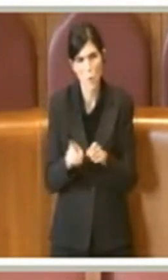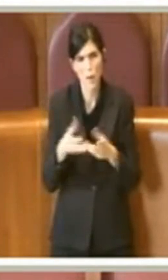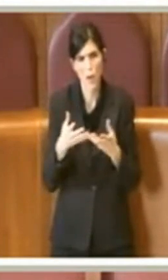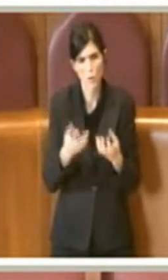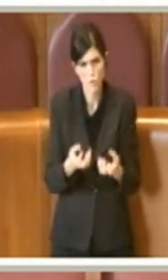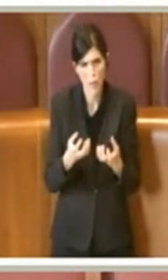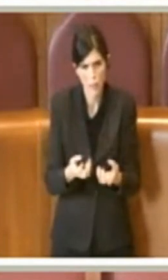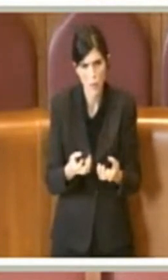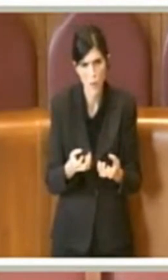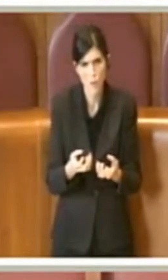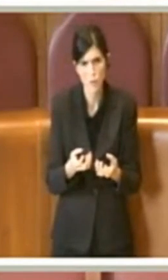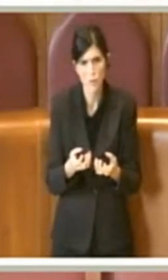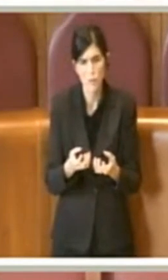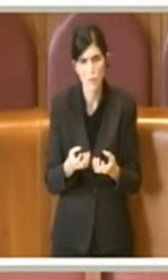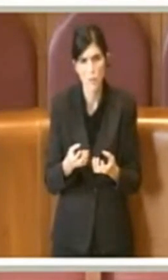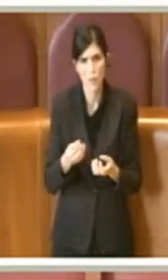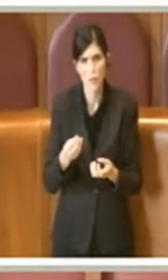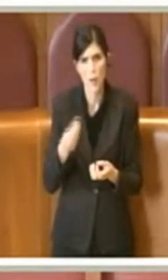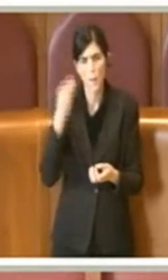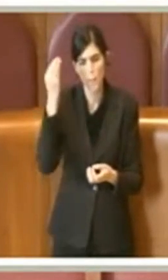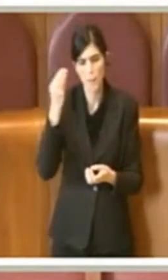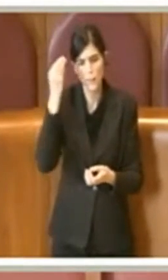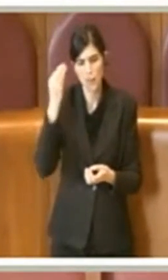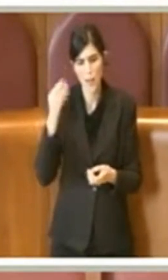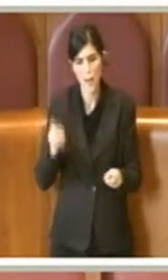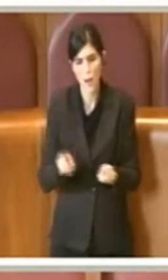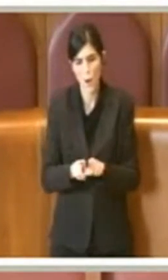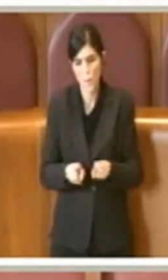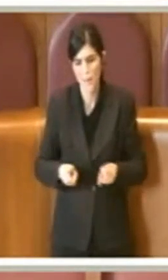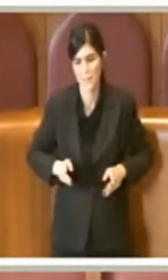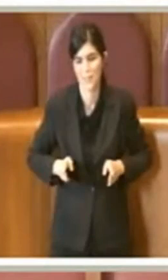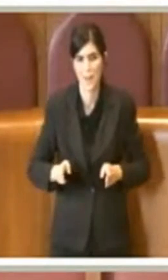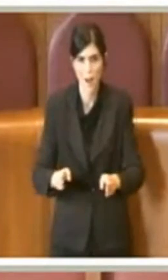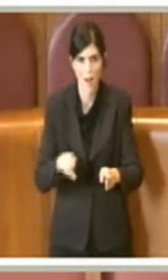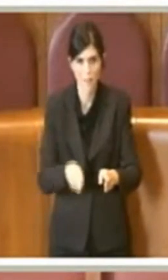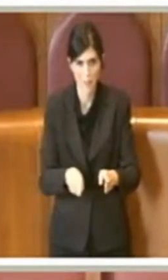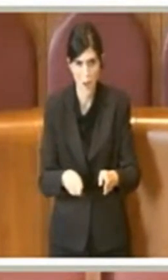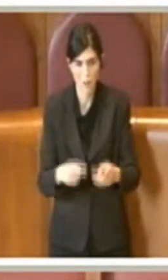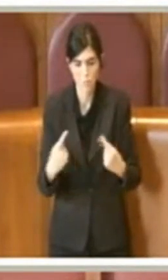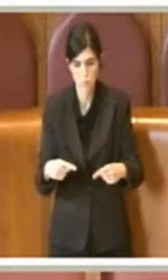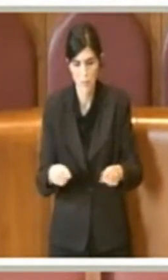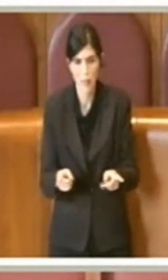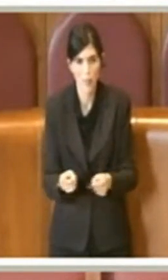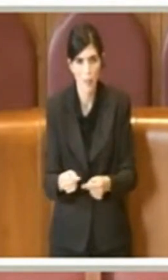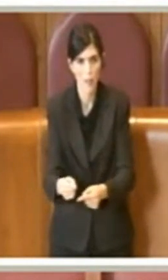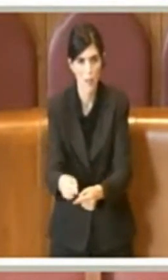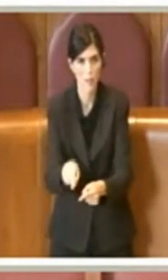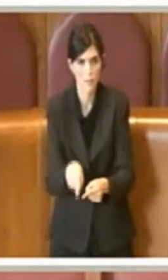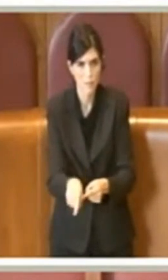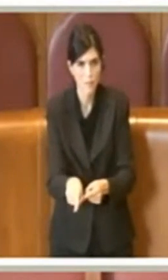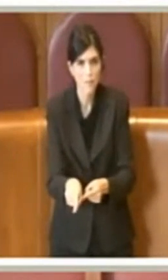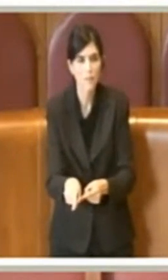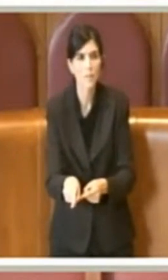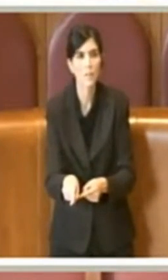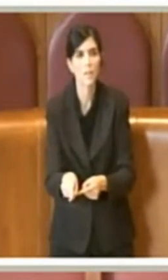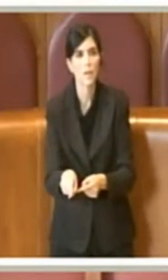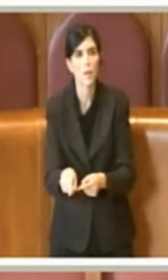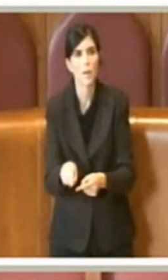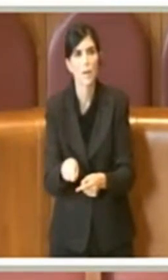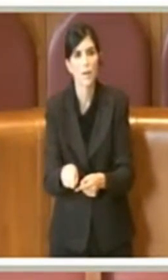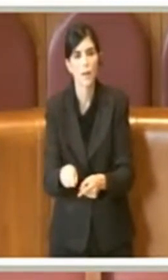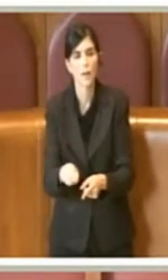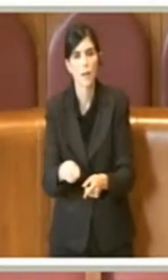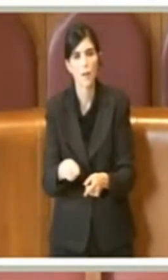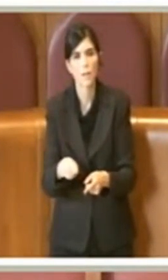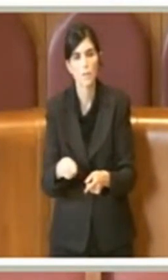considerazione di questo tipo di lastricato che obiettivamente rispecchia